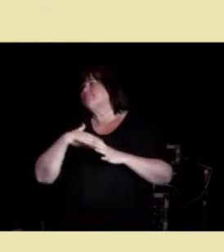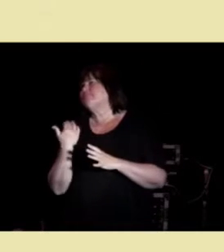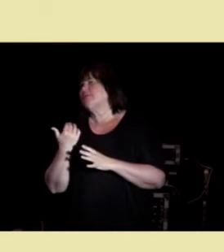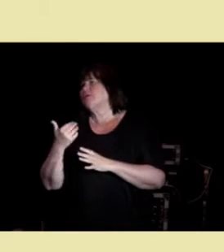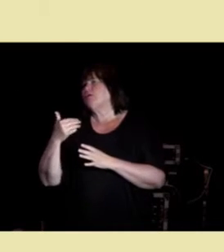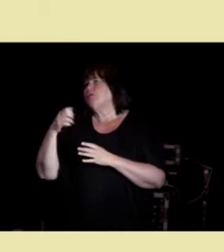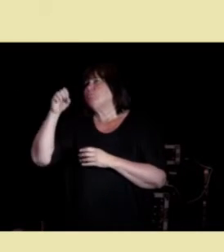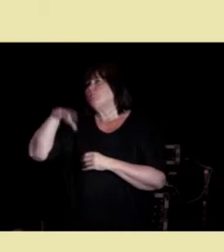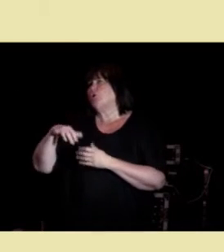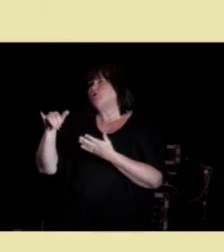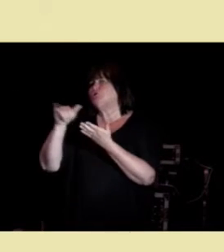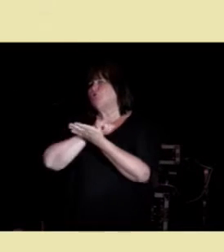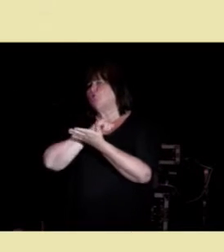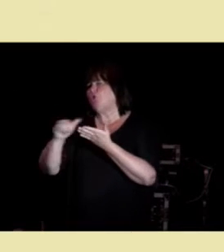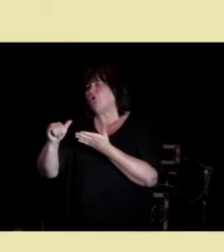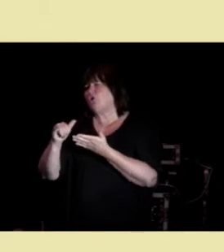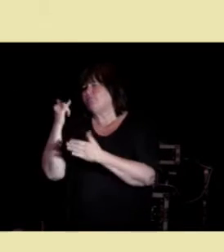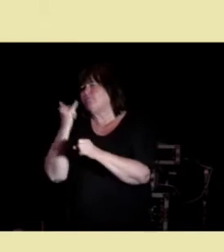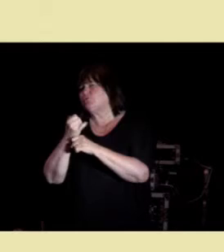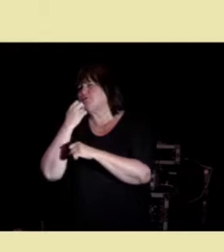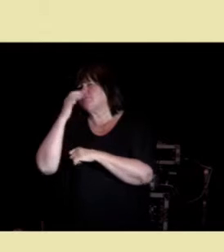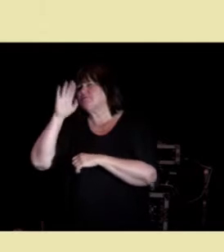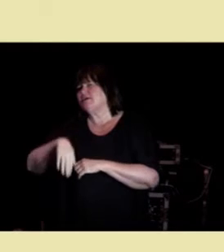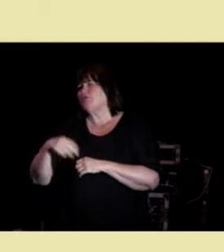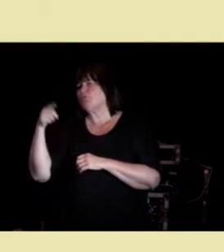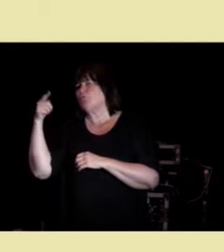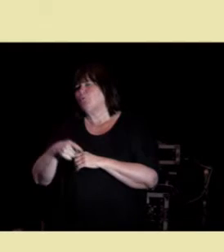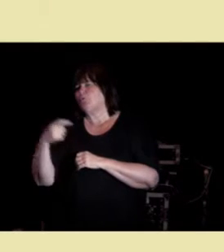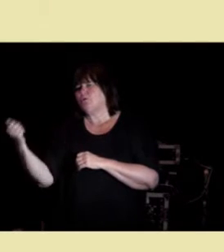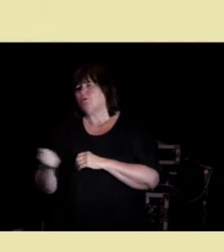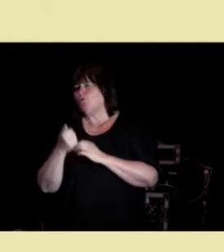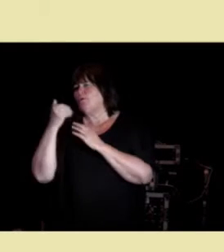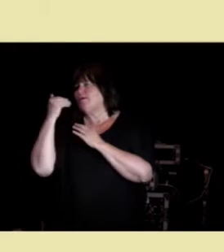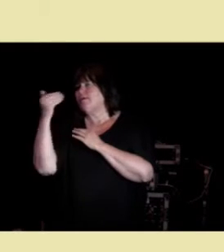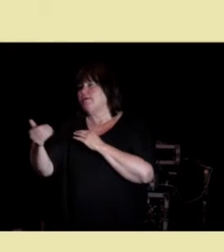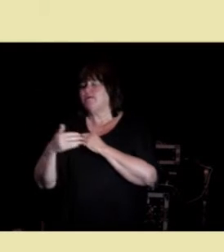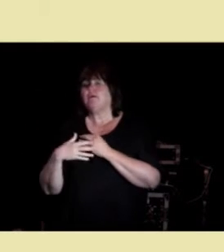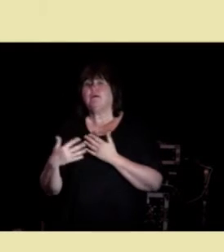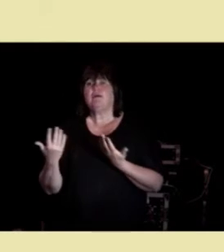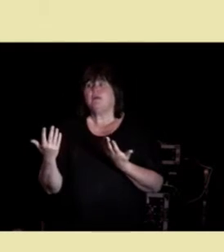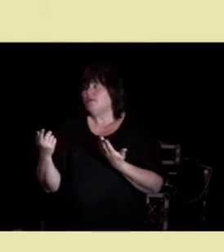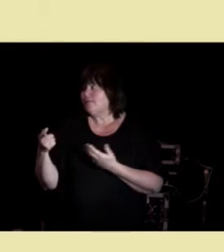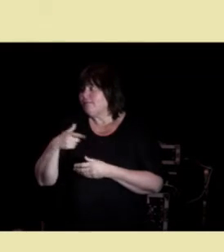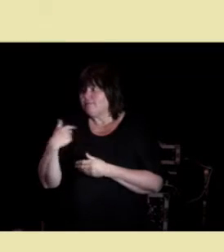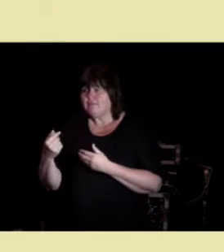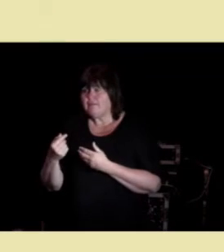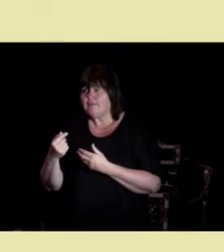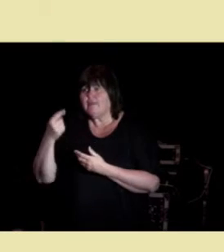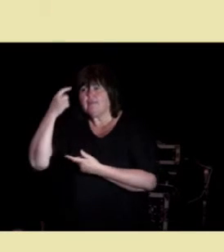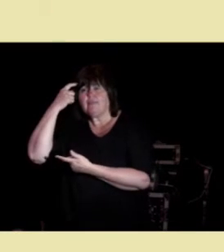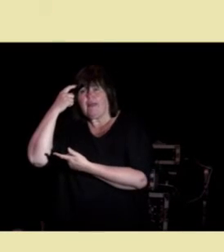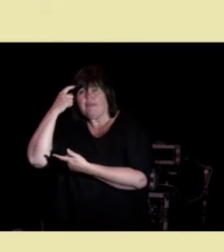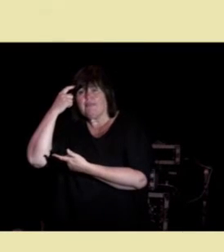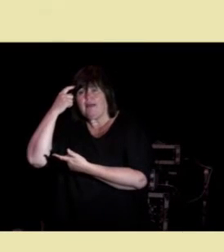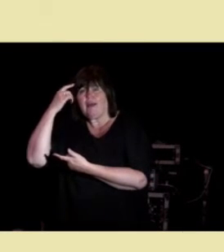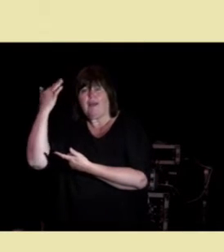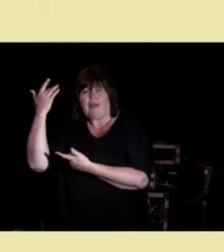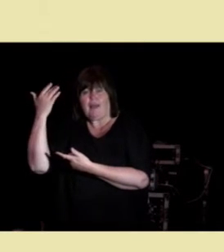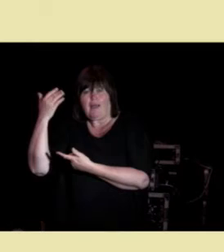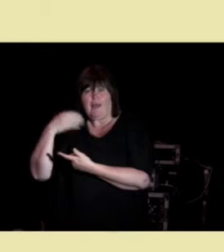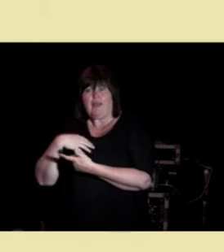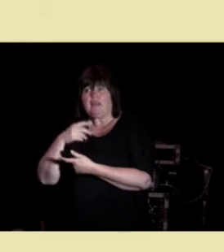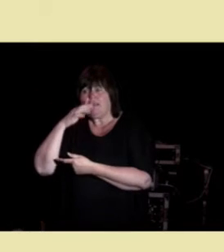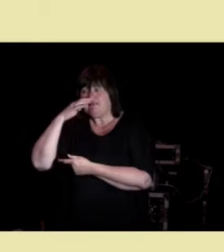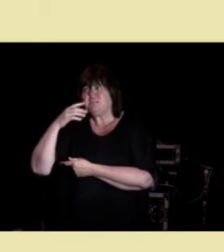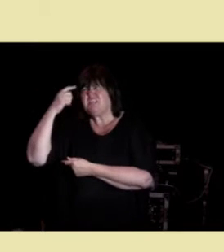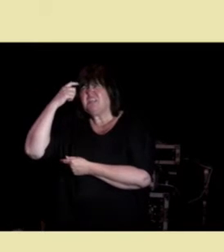ut om hundre år. Og det de kom frem til, det var at byen New York kom ikke til å eksistere i 1960.